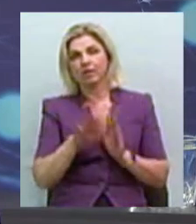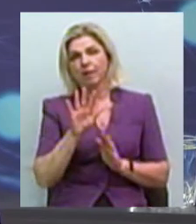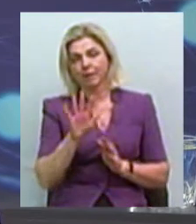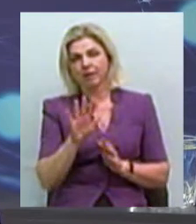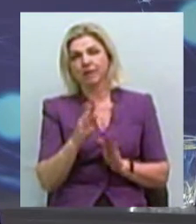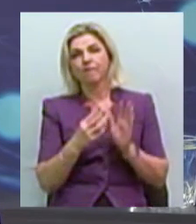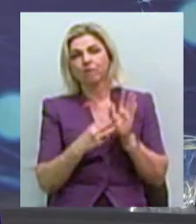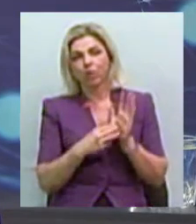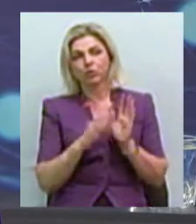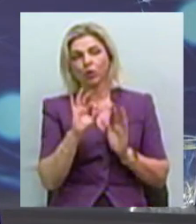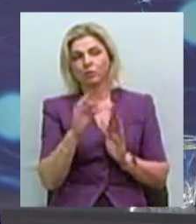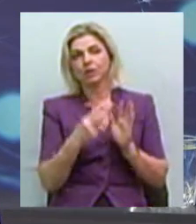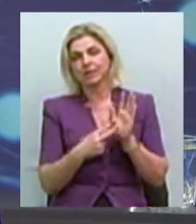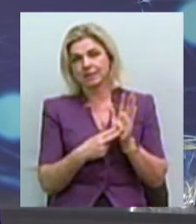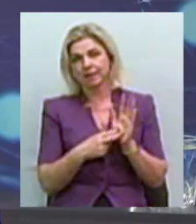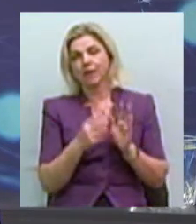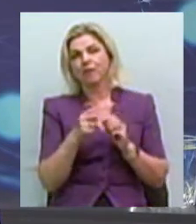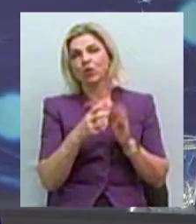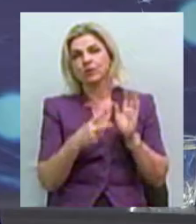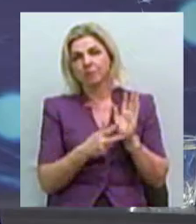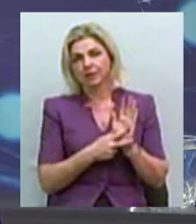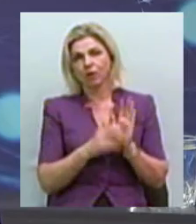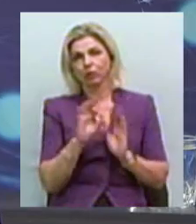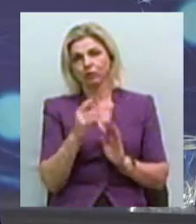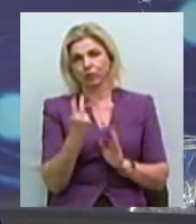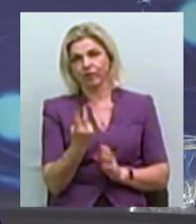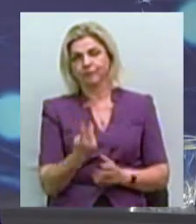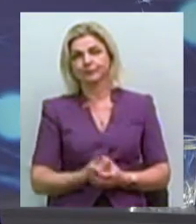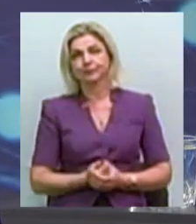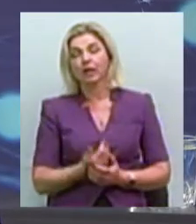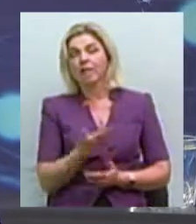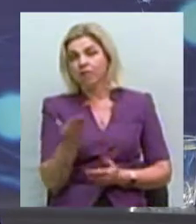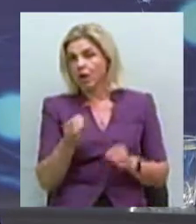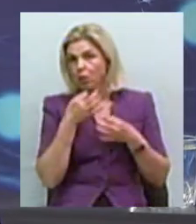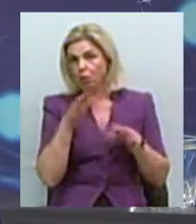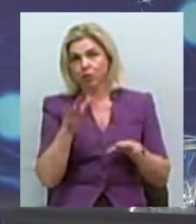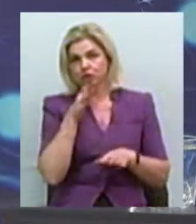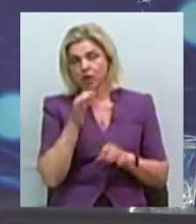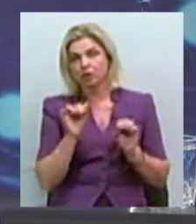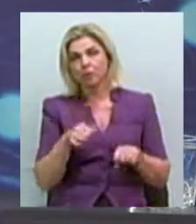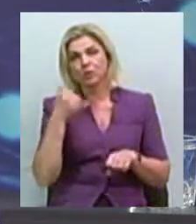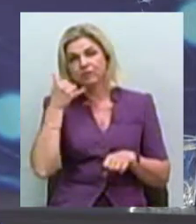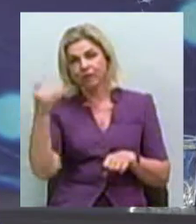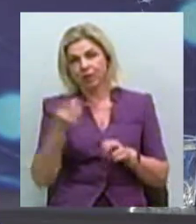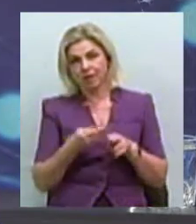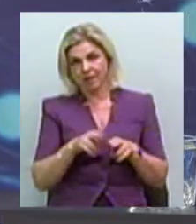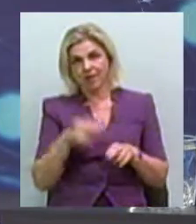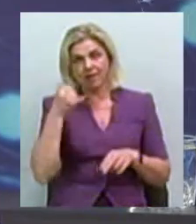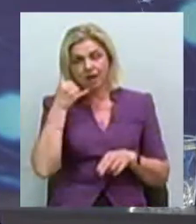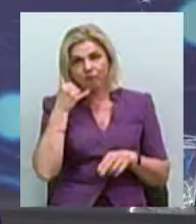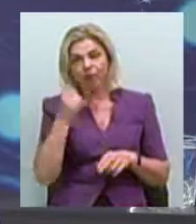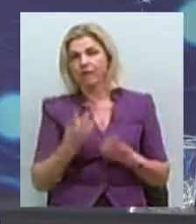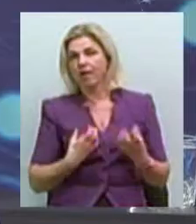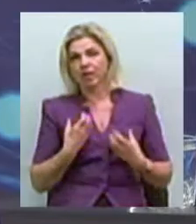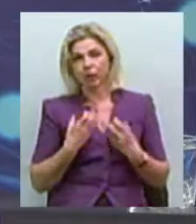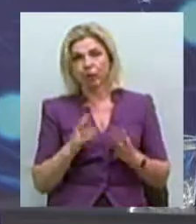-807-1802. Ви можете в будь-який час зателефонувати за цими телефонами. Не